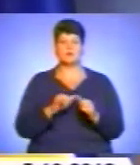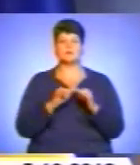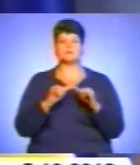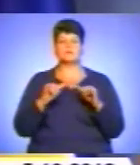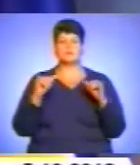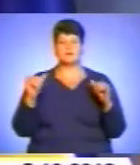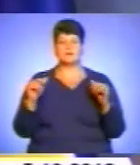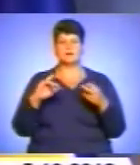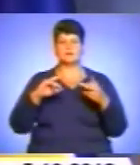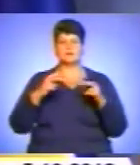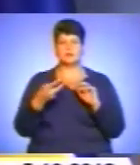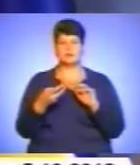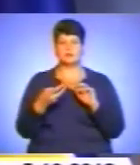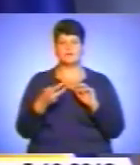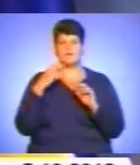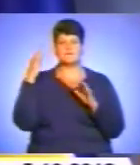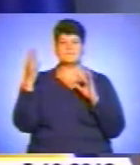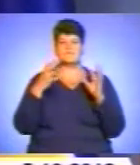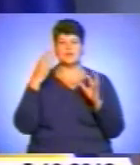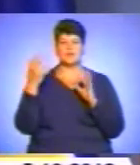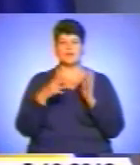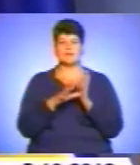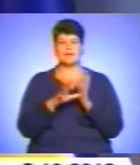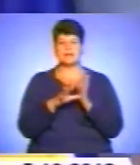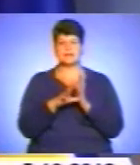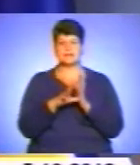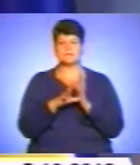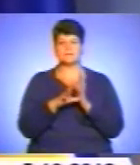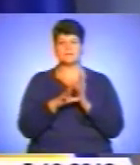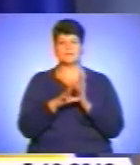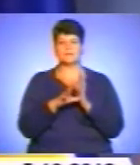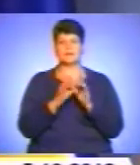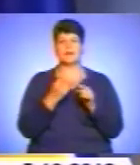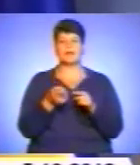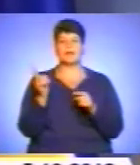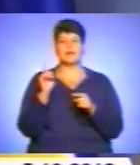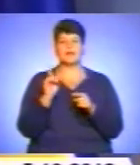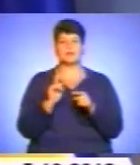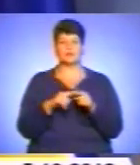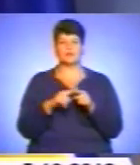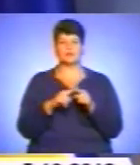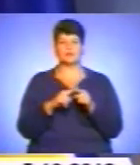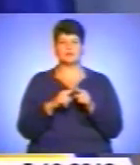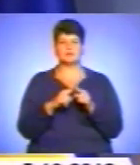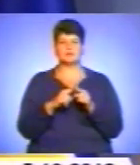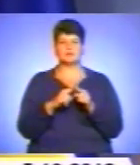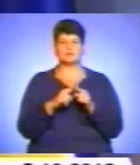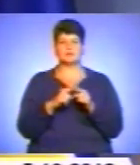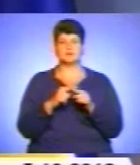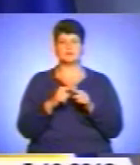альтернативной ветроэнергетики – це стратегія